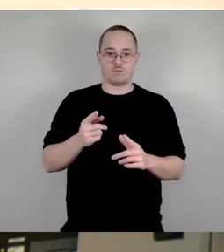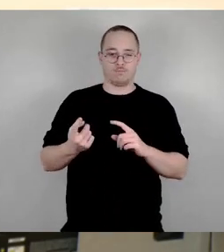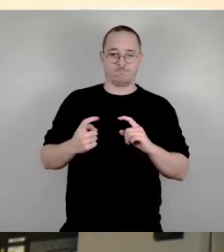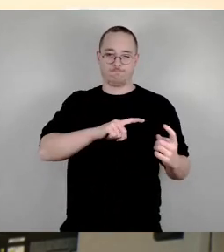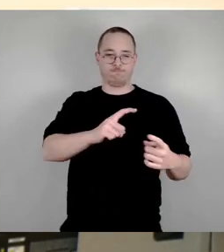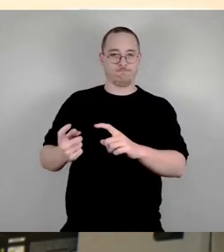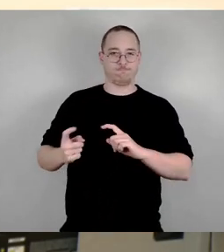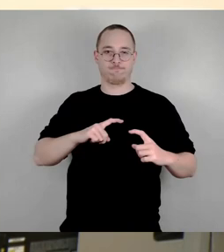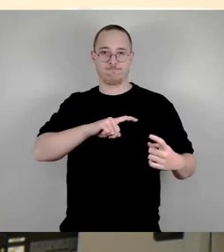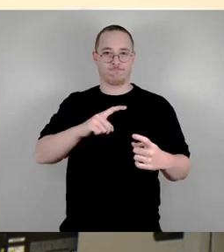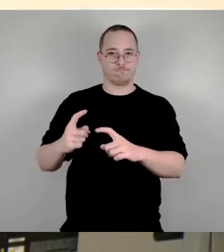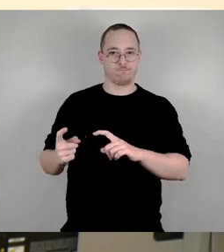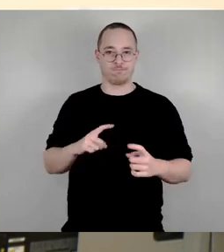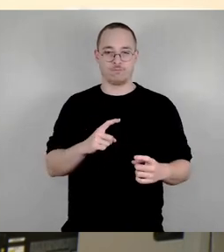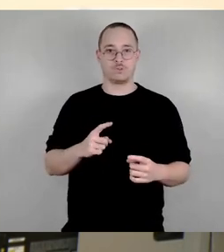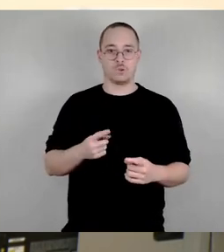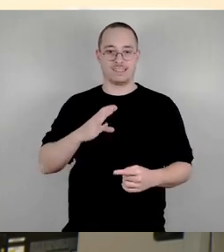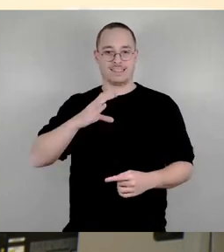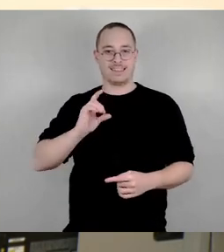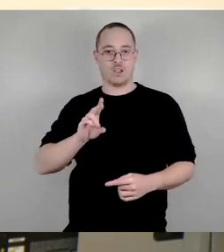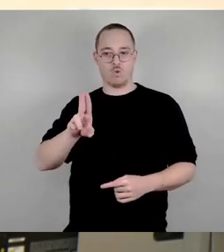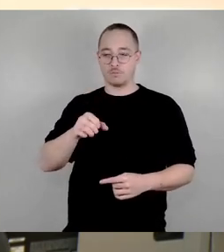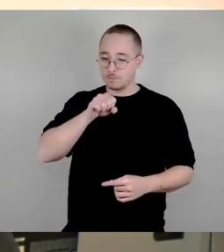Herr Donhauser, so gerne mitzeichnen oder selber initiieren.